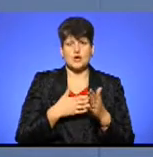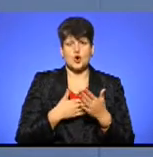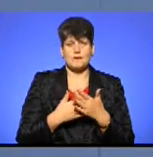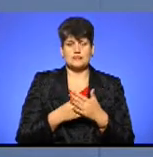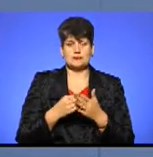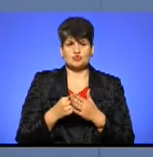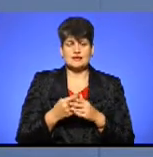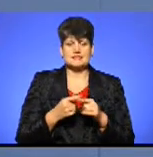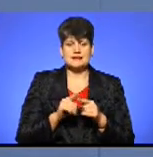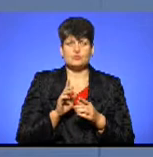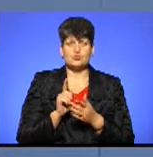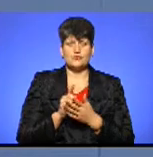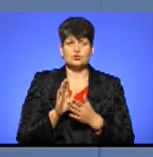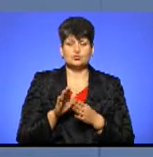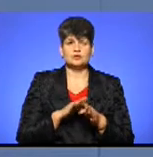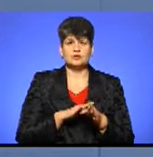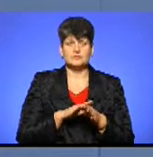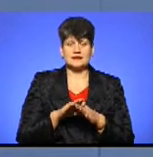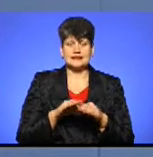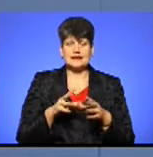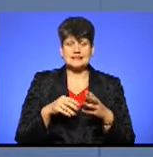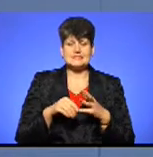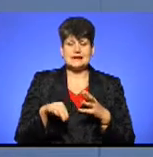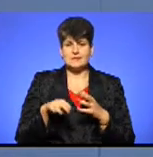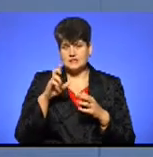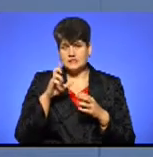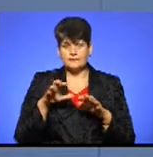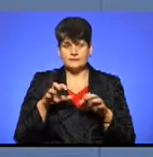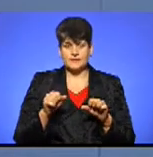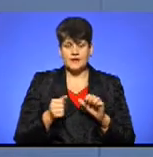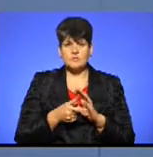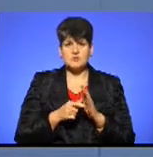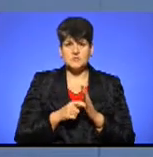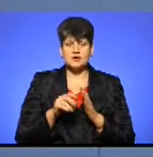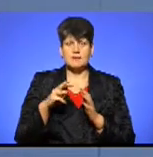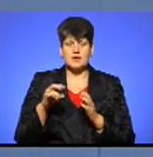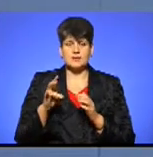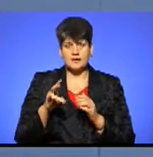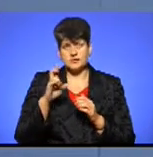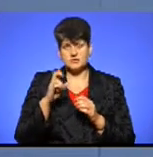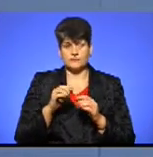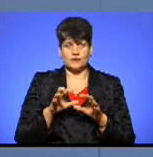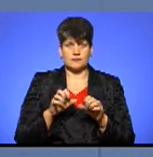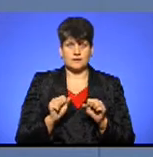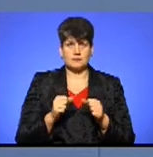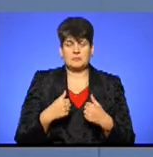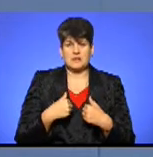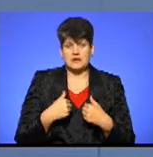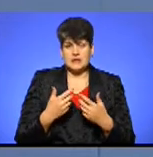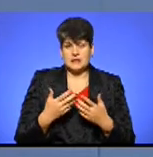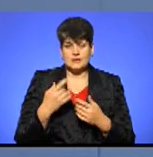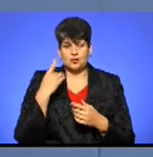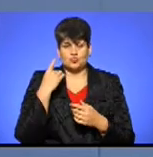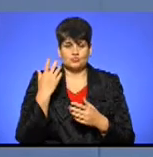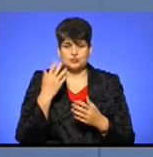реалізований на землях комунальної власності або на приміщенні майна комунальної власності. Мені на думку